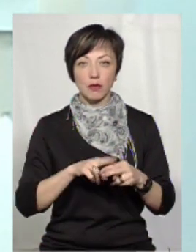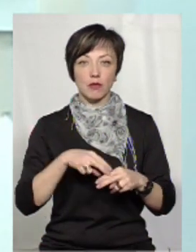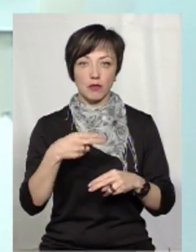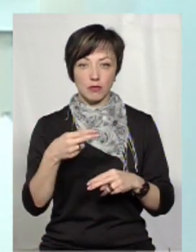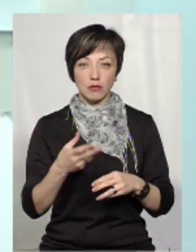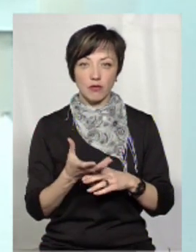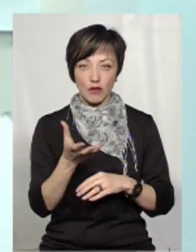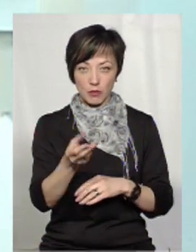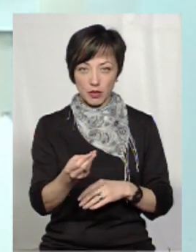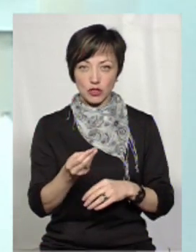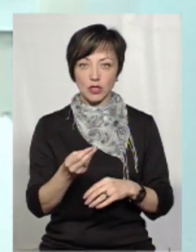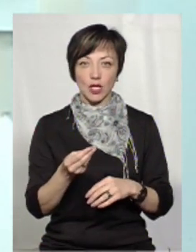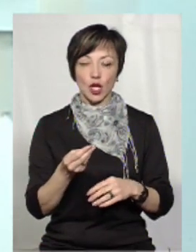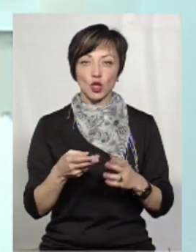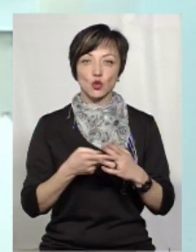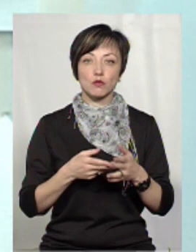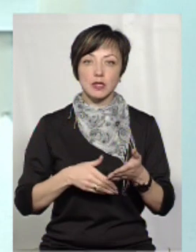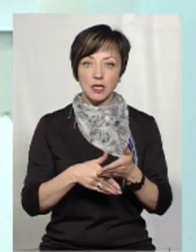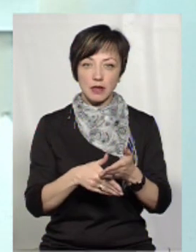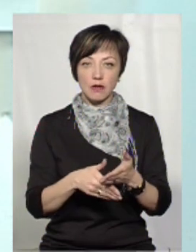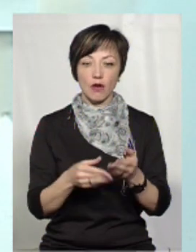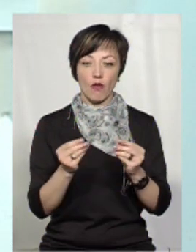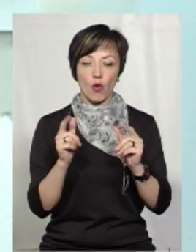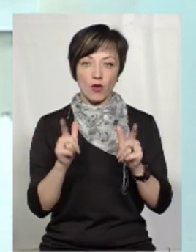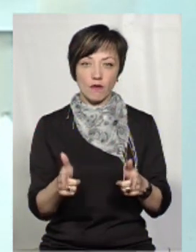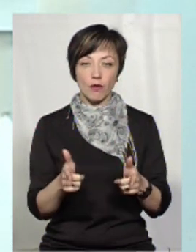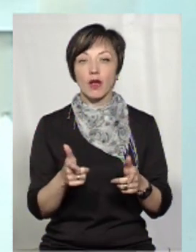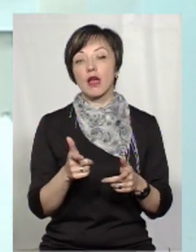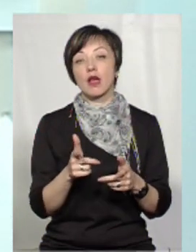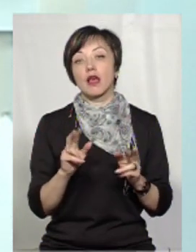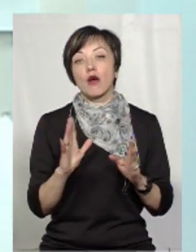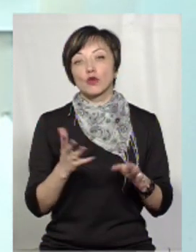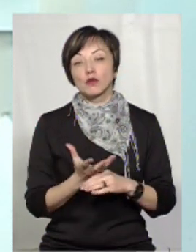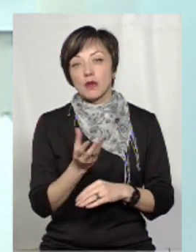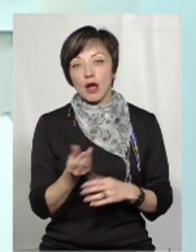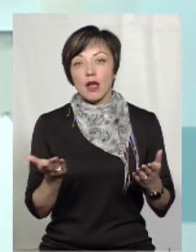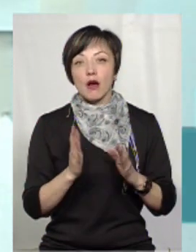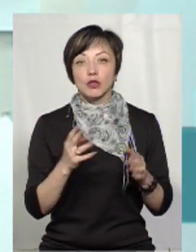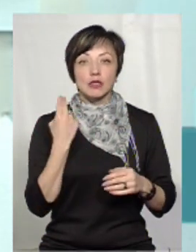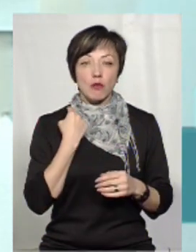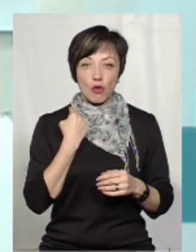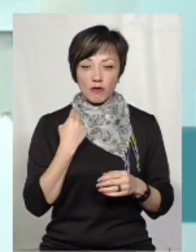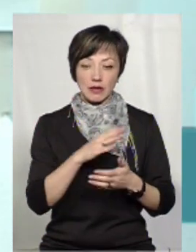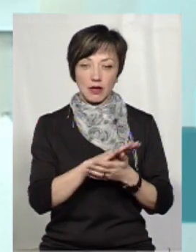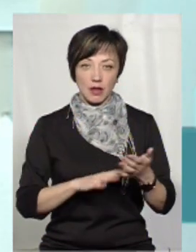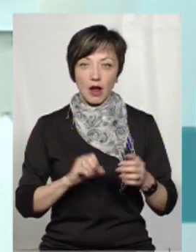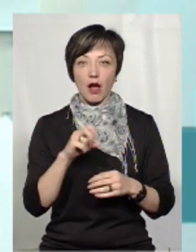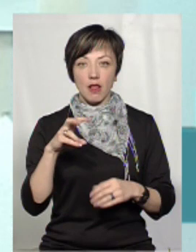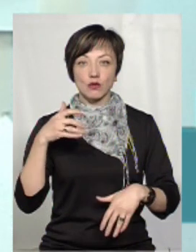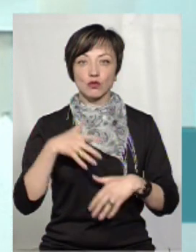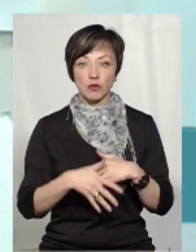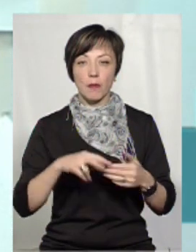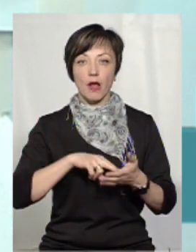виплачена субсидія в готівковій формі, як будуть сплачувати, яка буде за боргованість і так далі. Але,